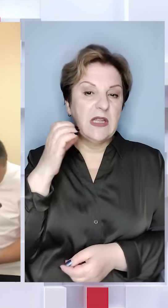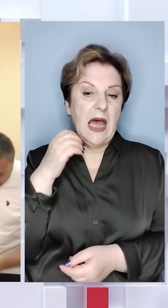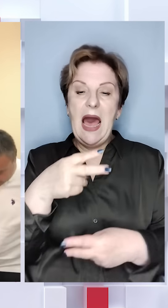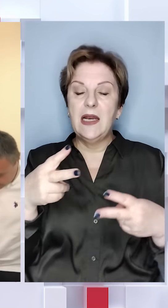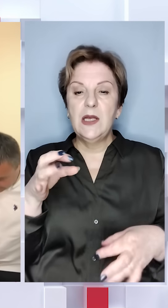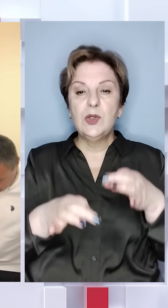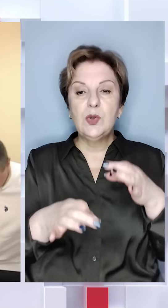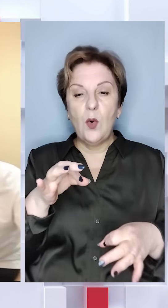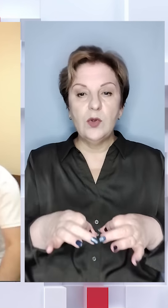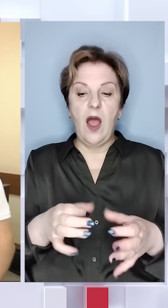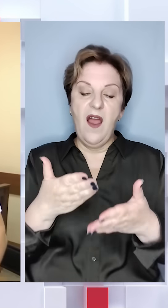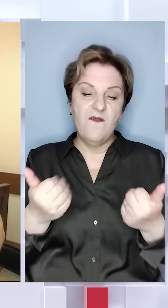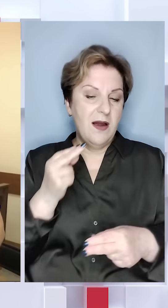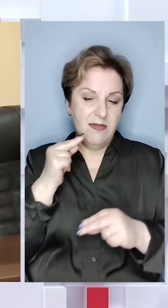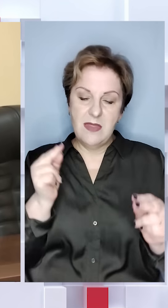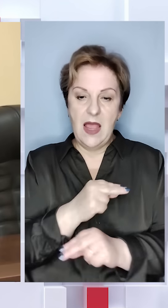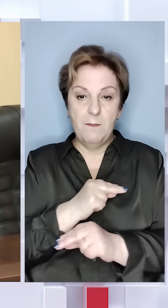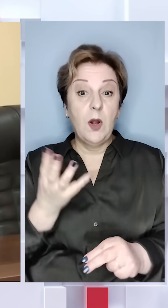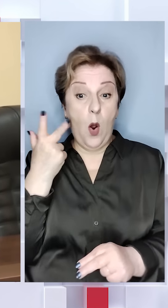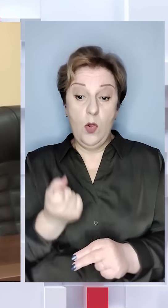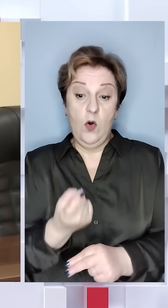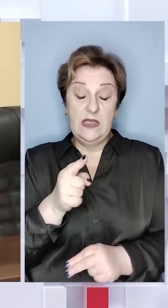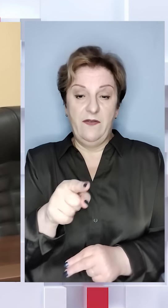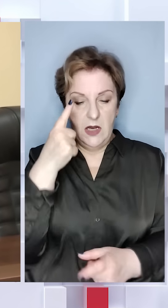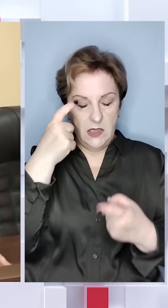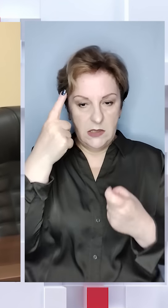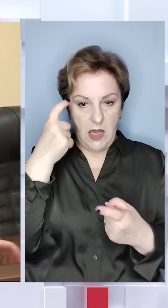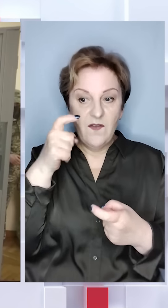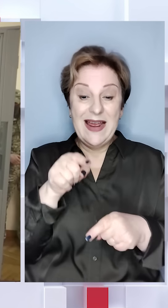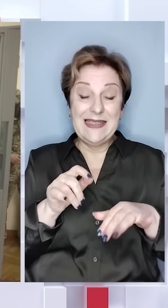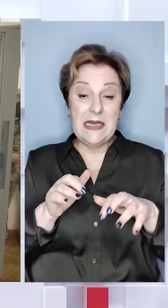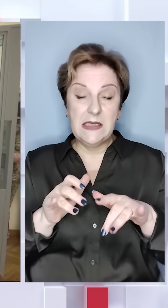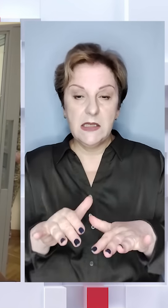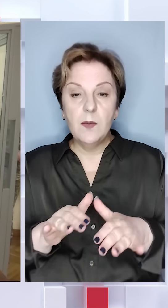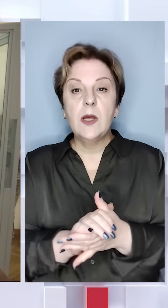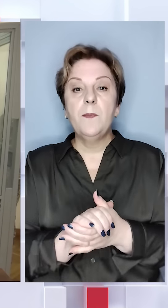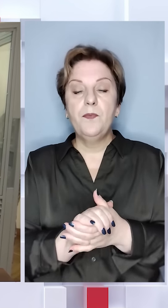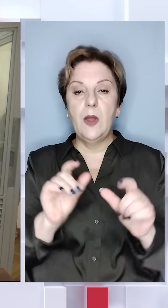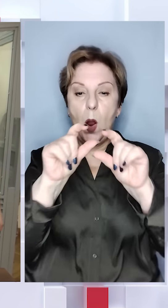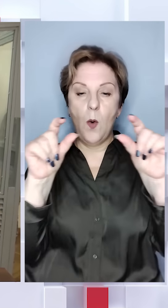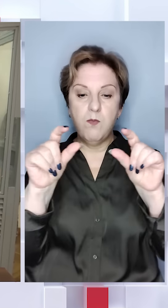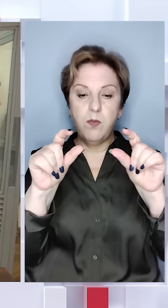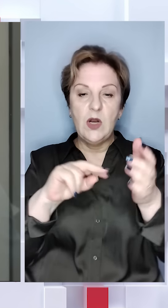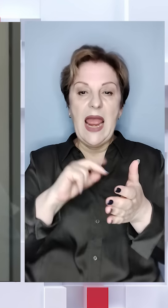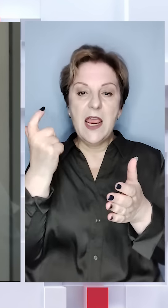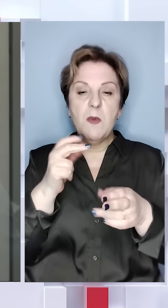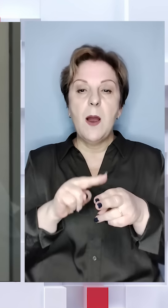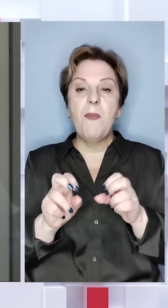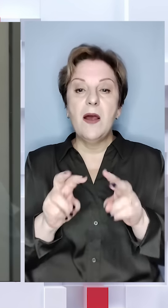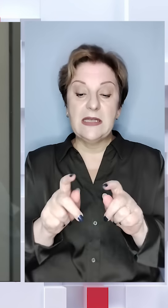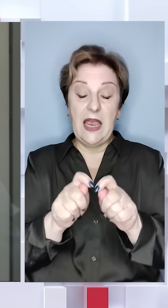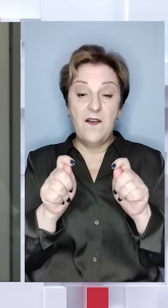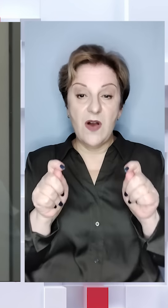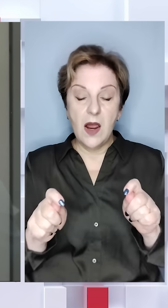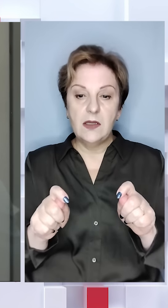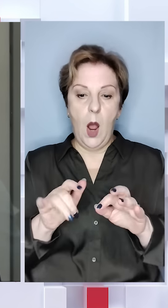й лондонські, визнали непричетним. Нагадаю, коли з'явилася ця інформація і ця справа, бюро економічної безпеки